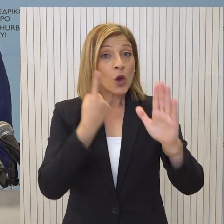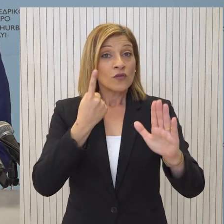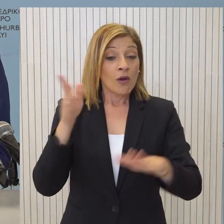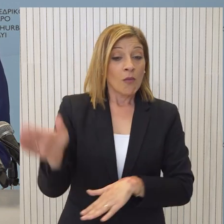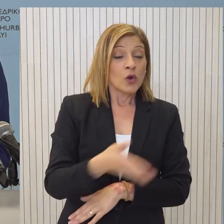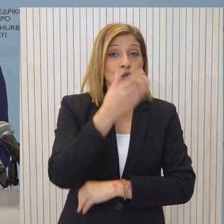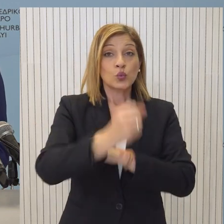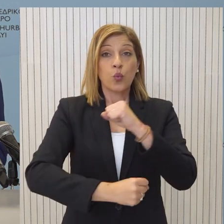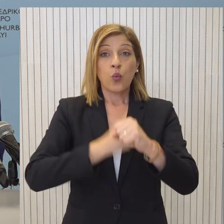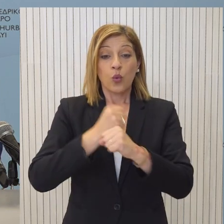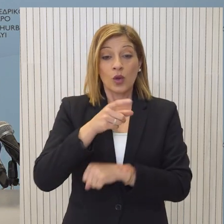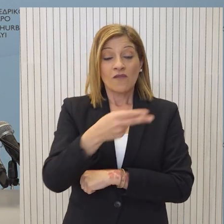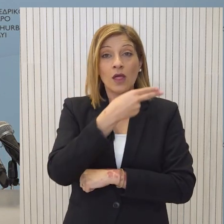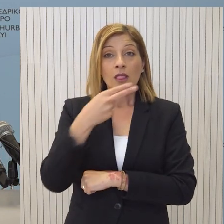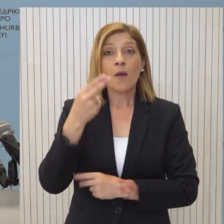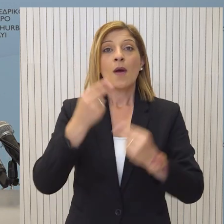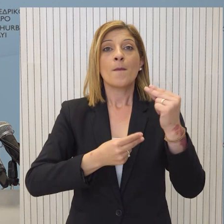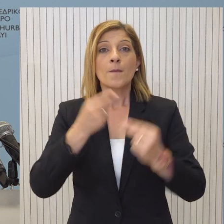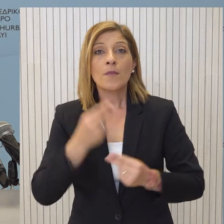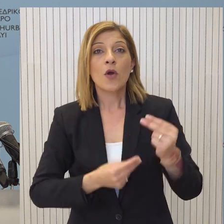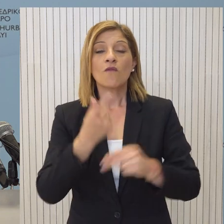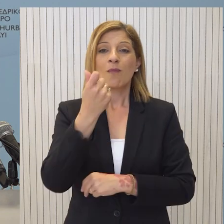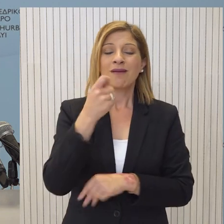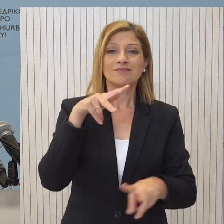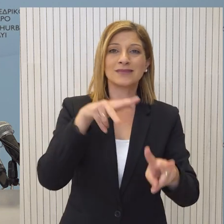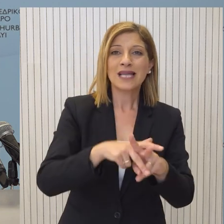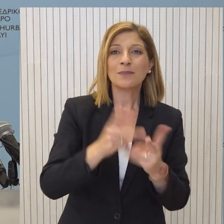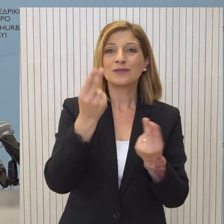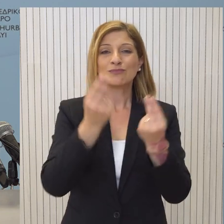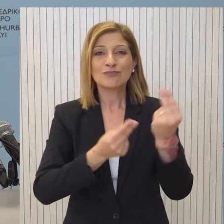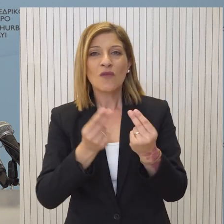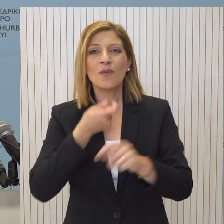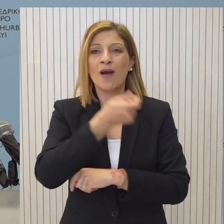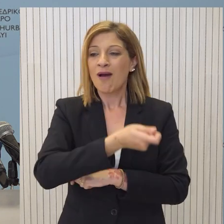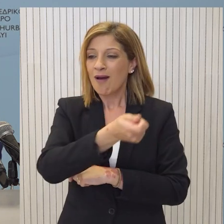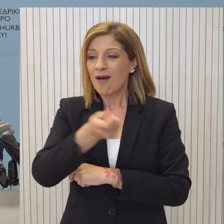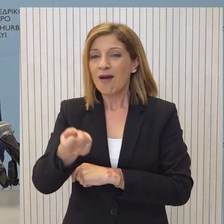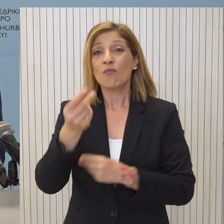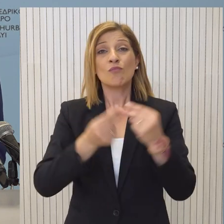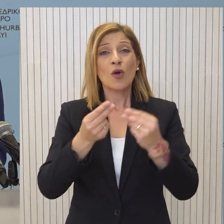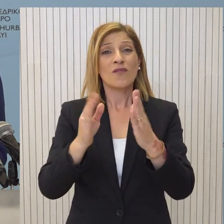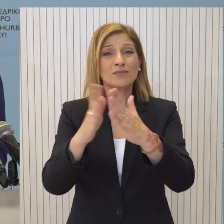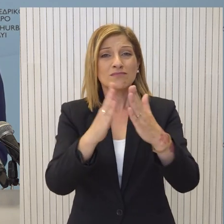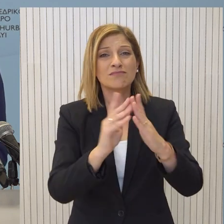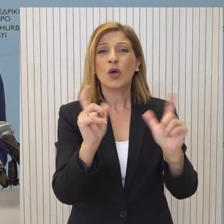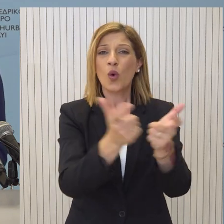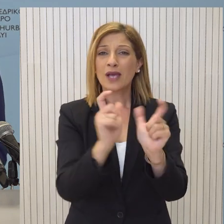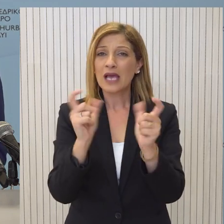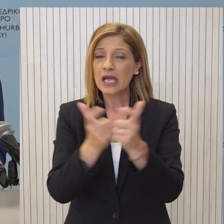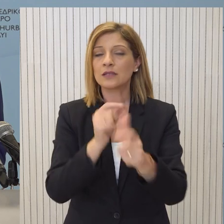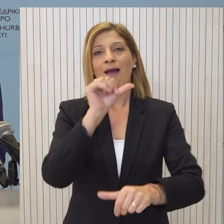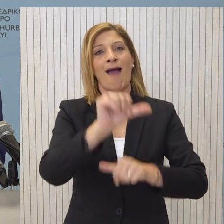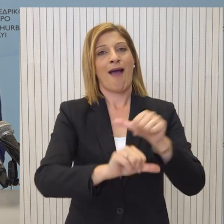χρόνια, ένα ζήτημα που αφενός απειλούσε την σταθερότητα του χρηματοπιστωτικού τομέα και αφεντέρου ταλάνιζε πολλά νοικοκυριά τη χάνει